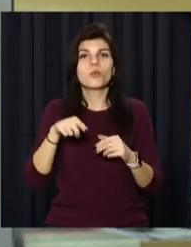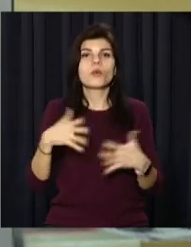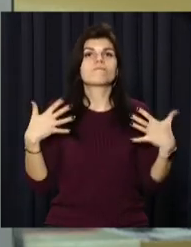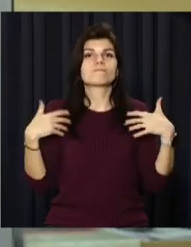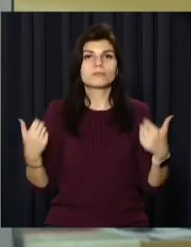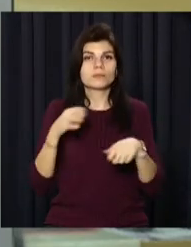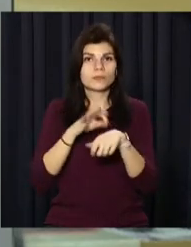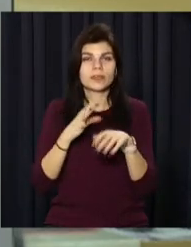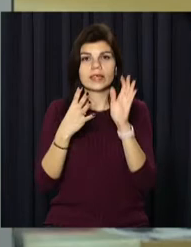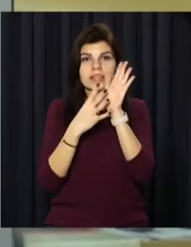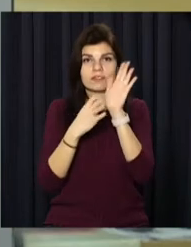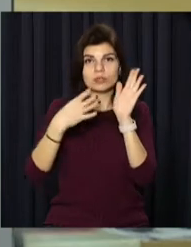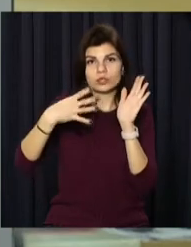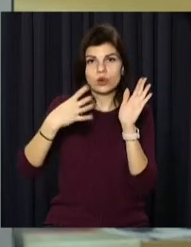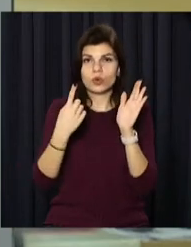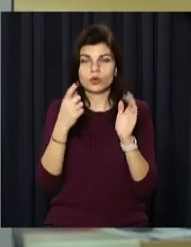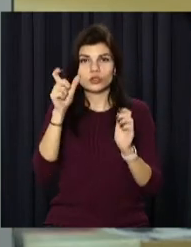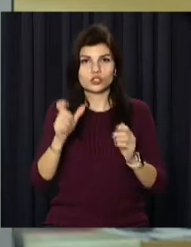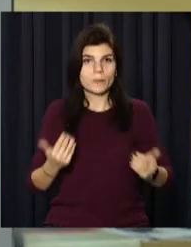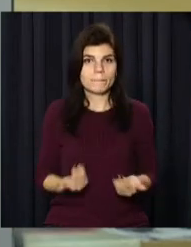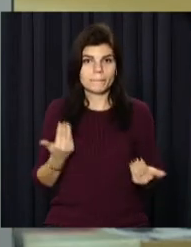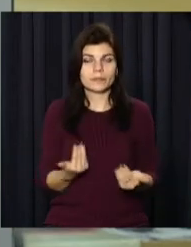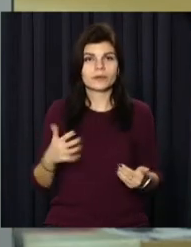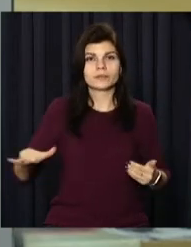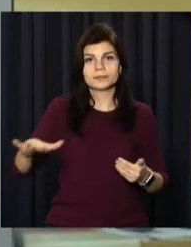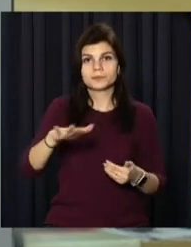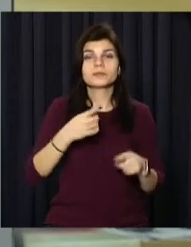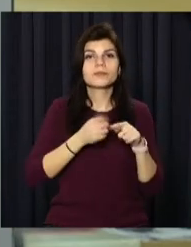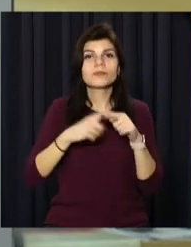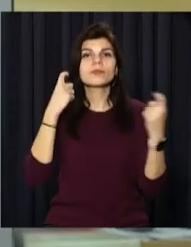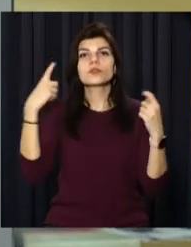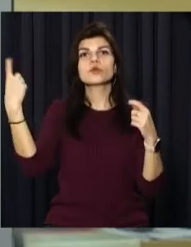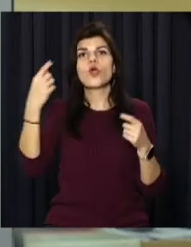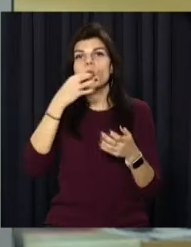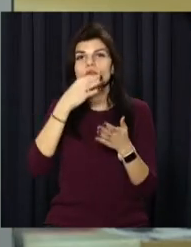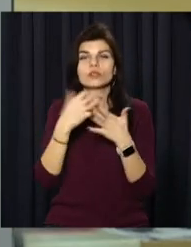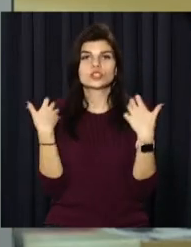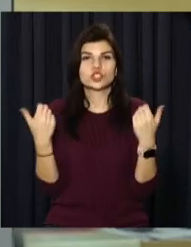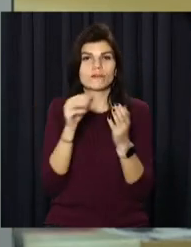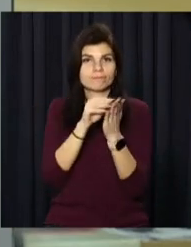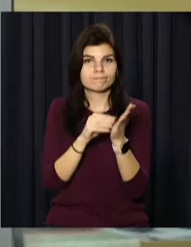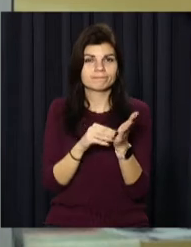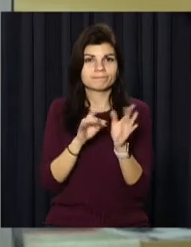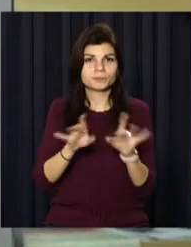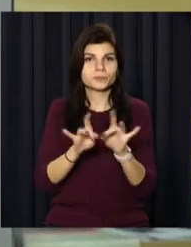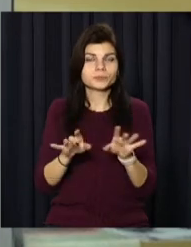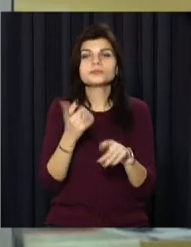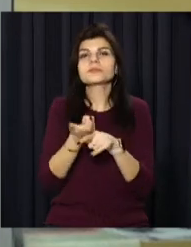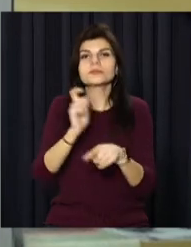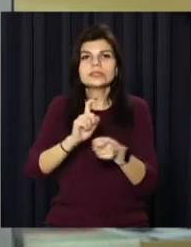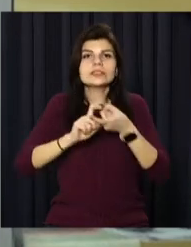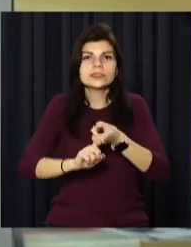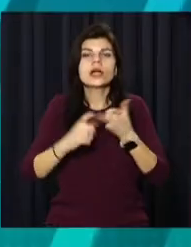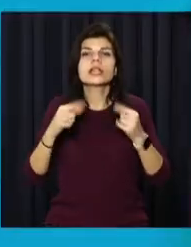подолав хвороби 941 мешканець регіону. Це дані обласного департаменту охорони здоров'я. Найбільше